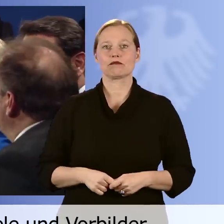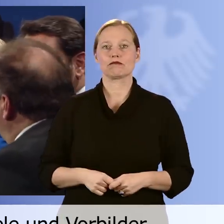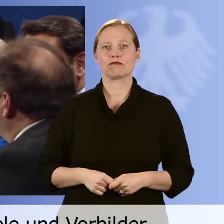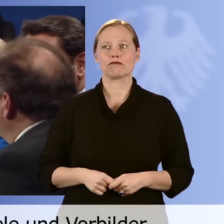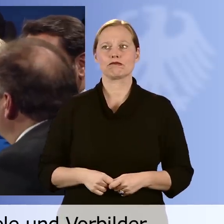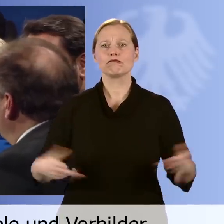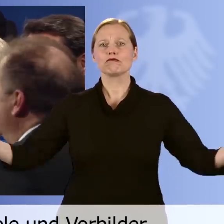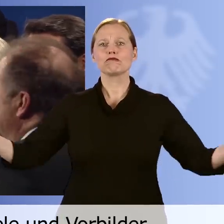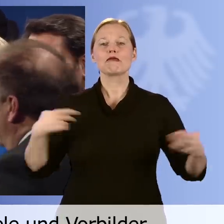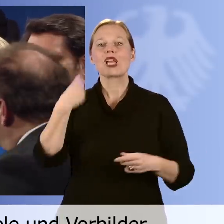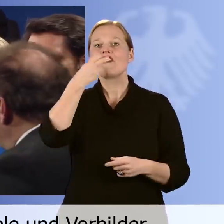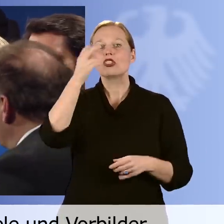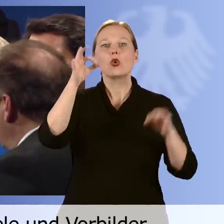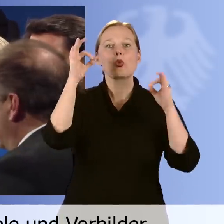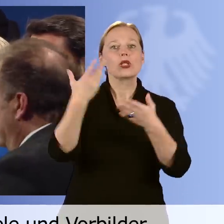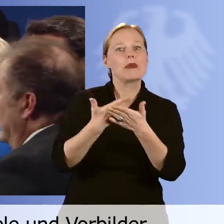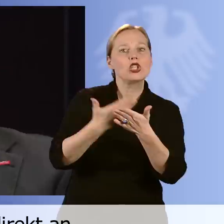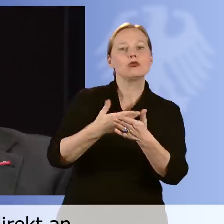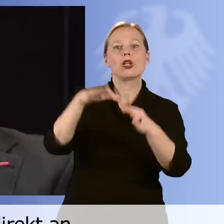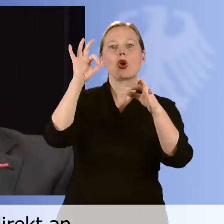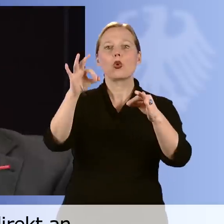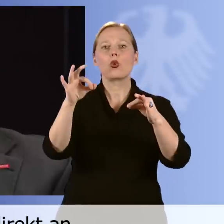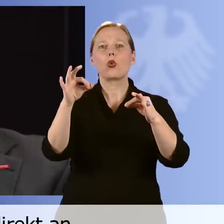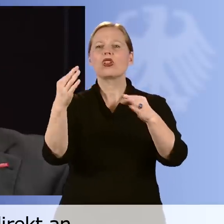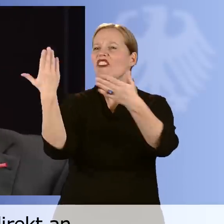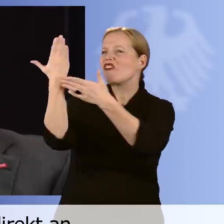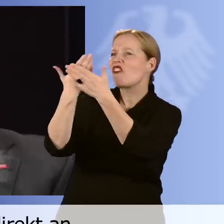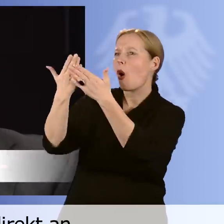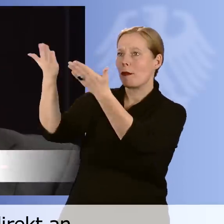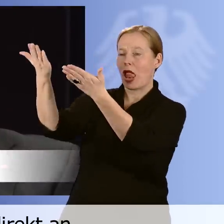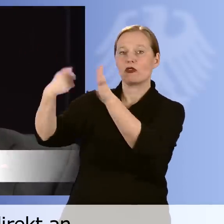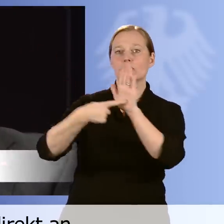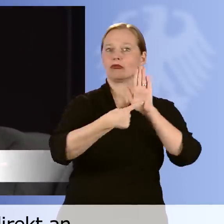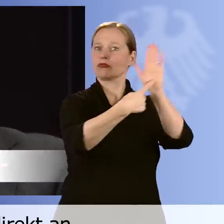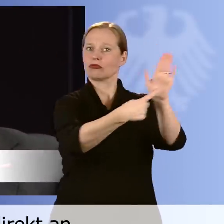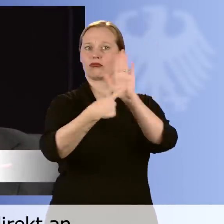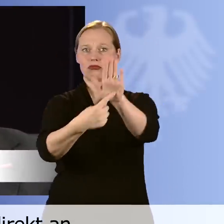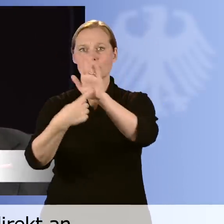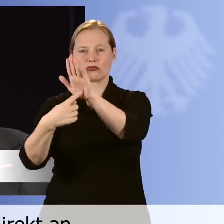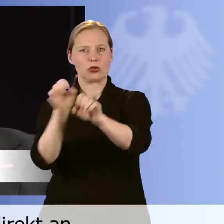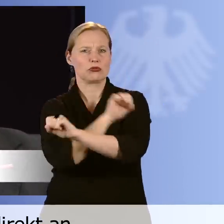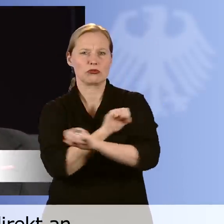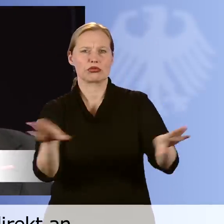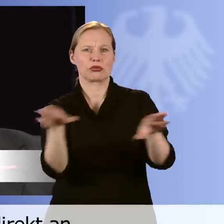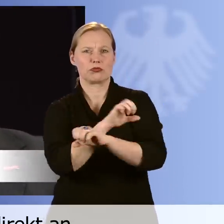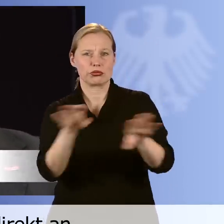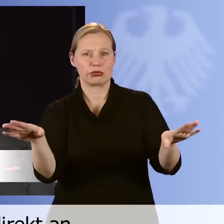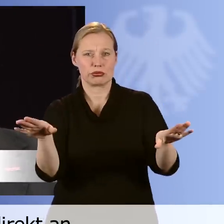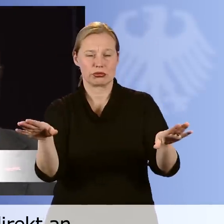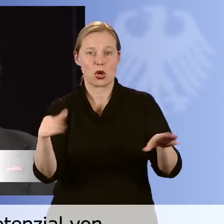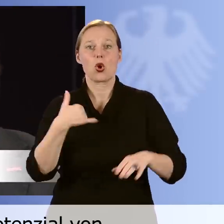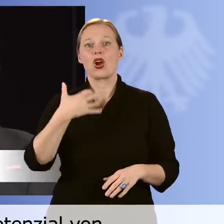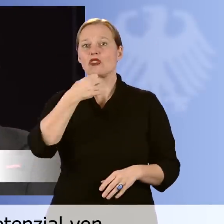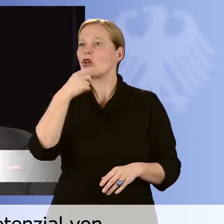Beispiele, Vorbilder medial darzustellen. Auch in der Direktansprache der Betriebe versuchen wir natürlich auch auf das